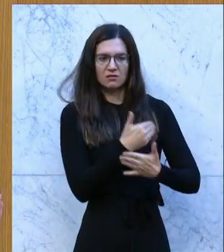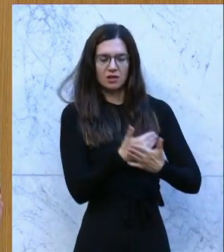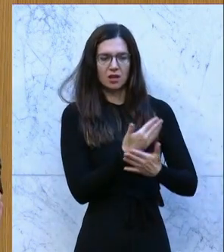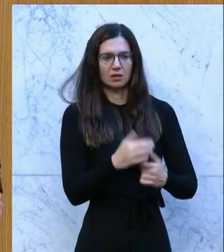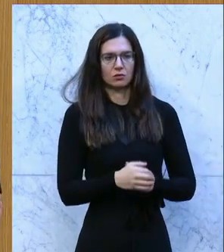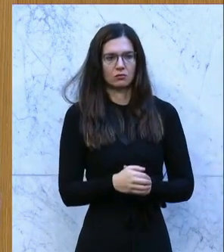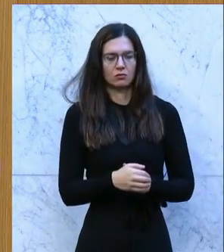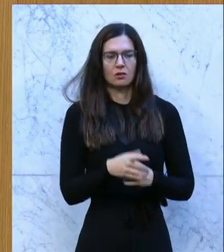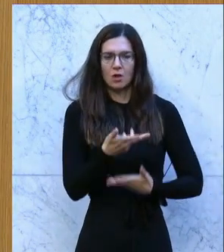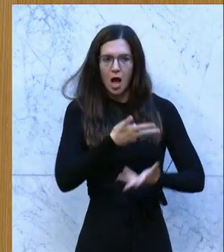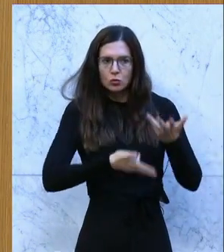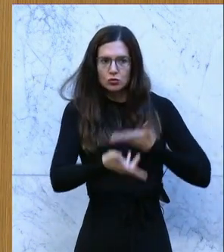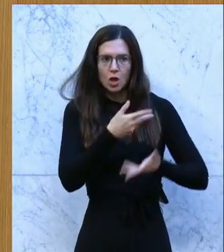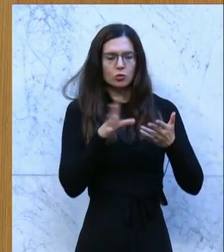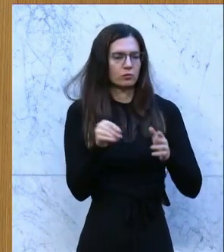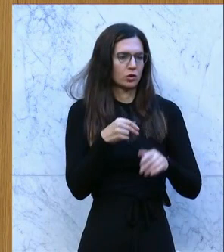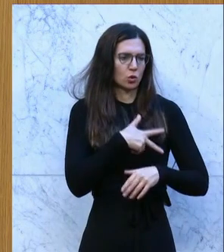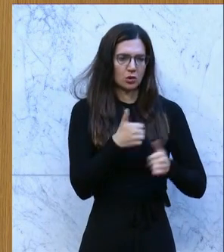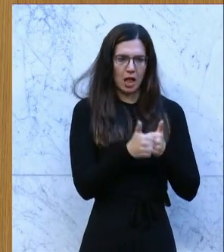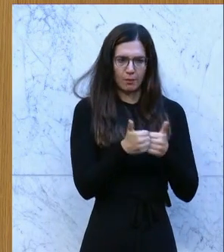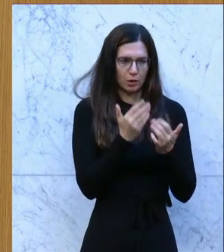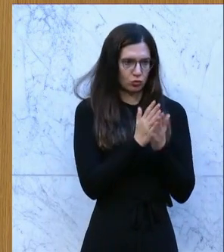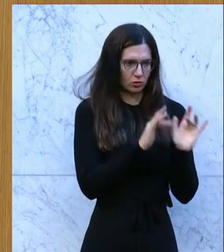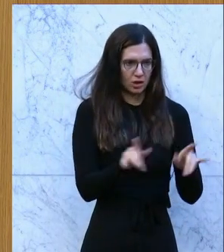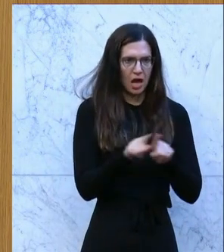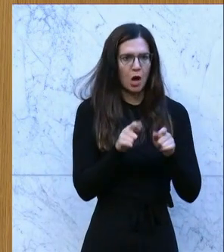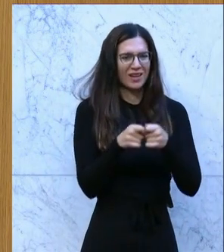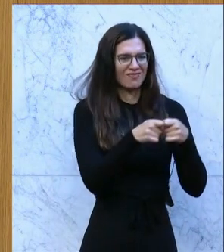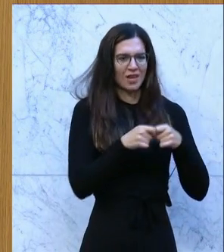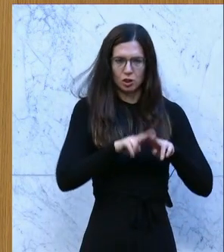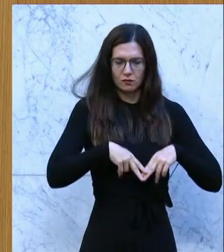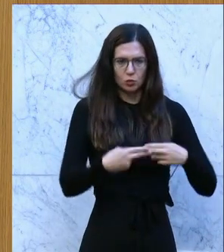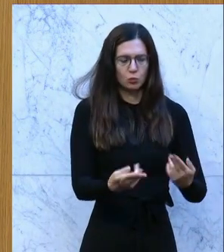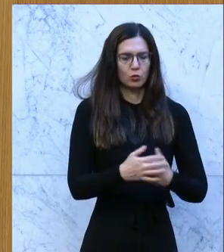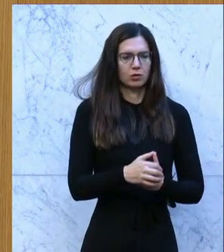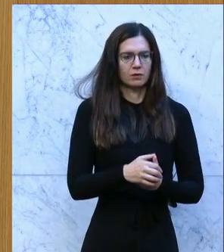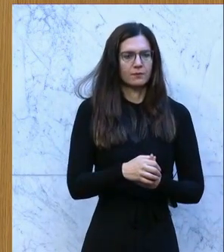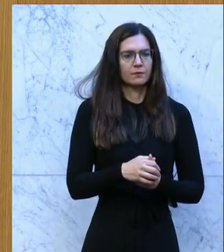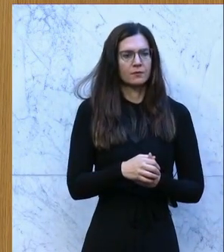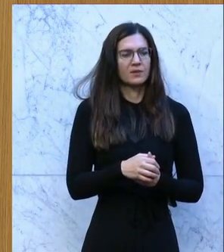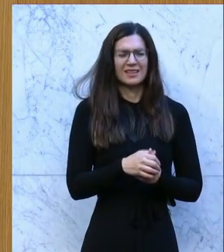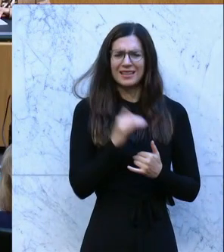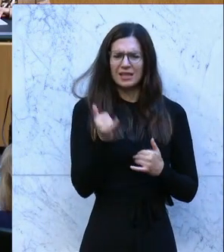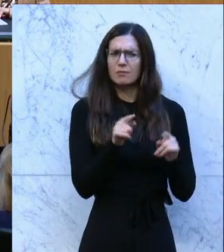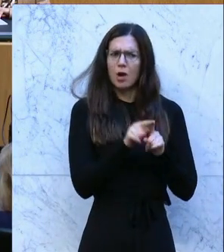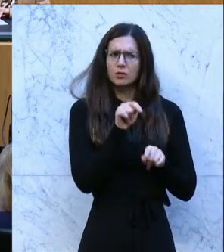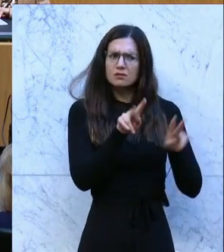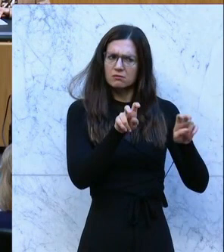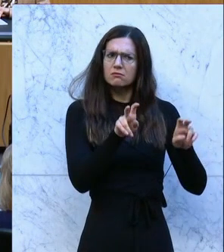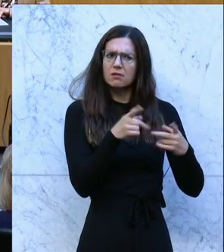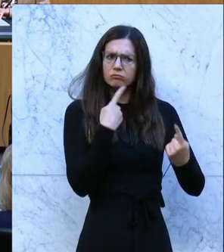haben natürlich einen laufenden Austausch mit den Sozialpartnern, mit dem Gewerkschaftsbund zu diesen Themen und